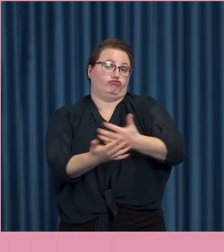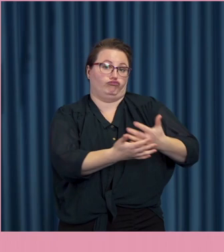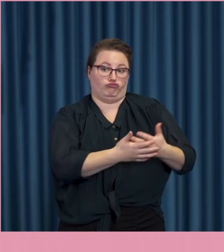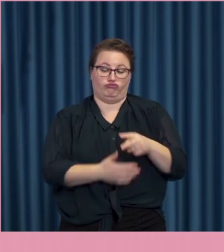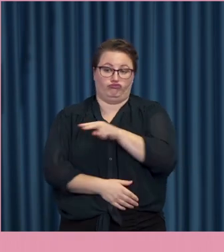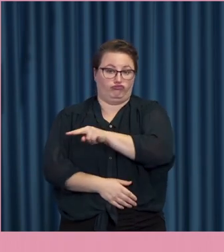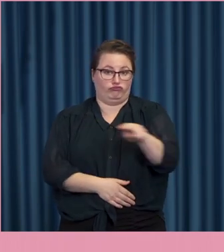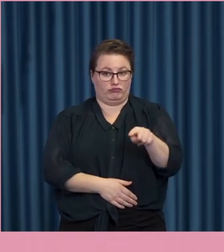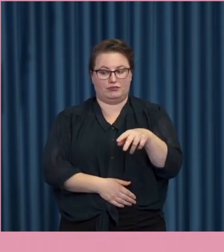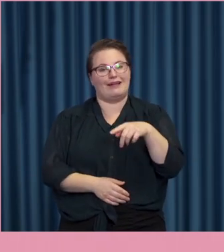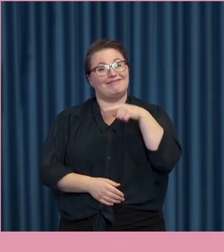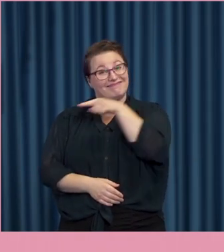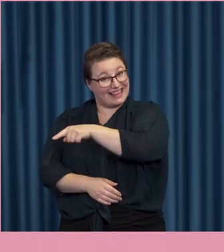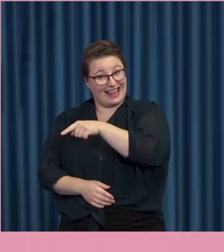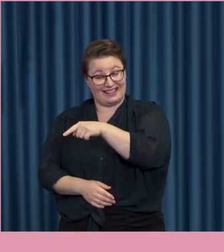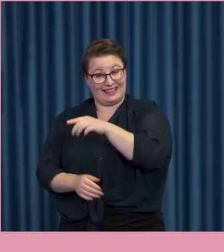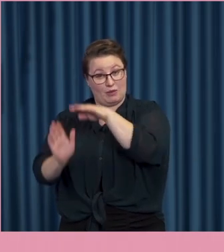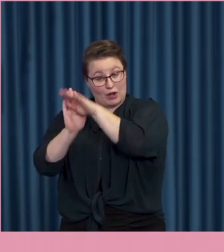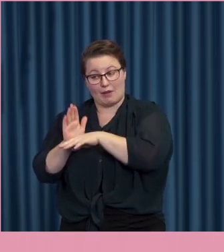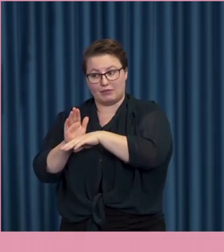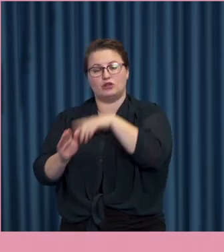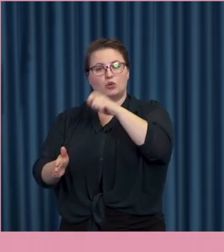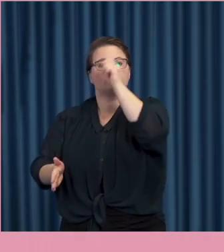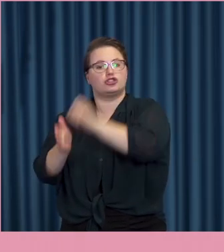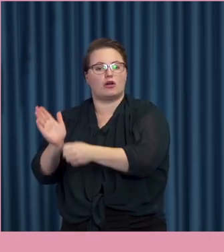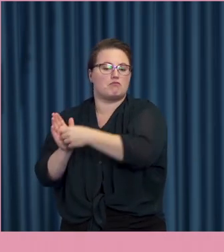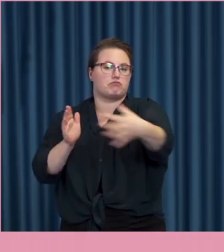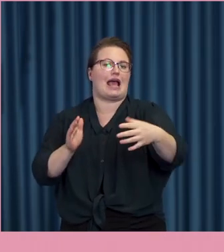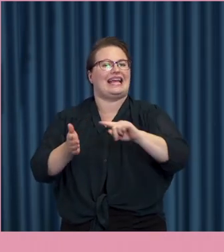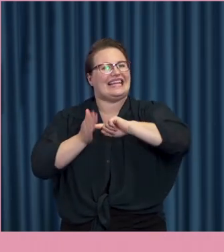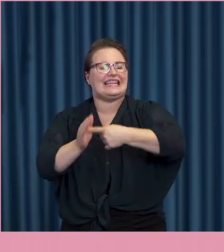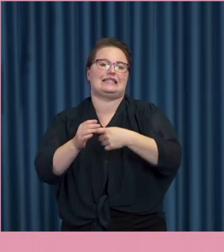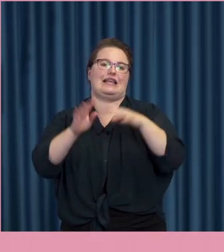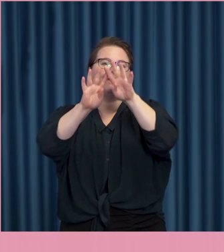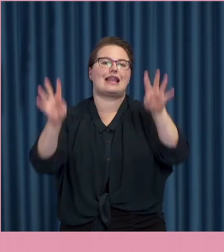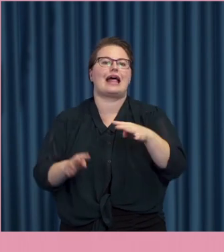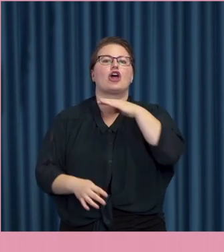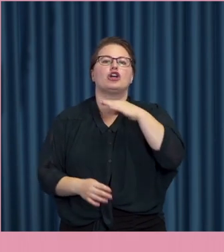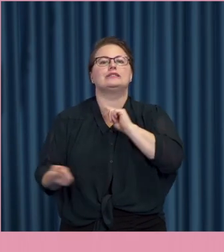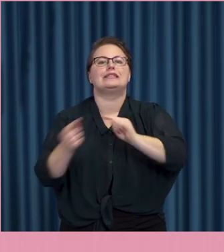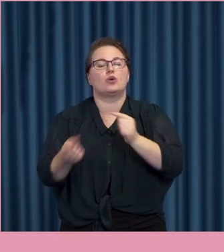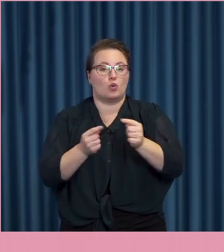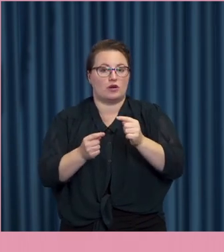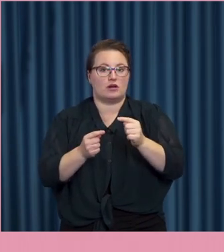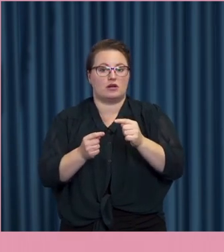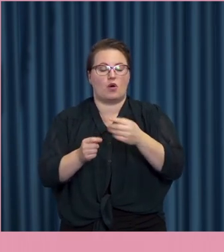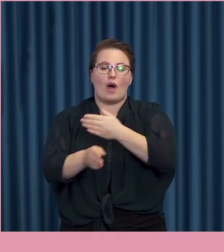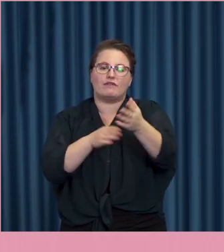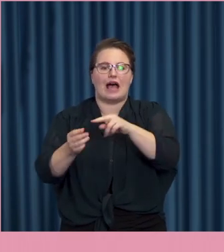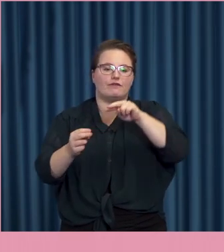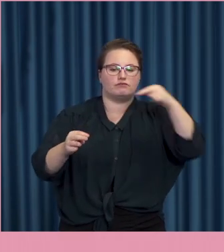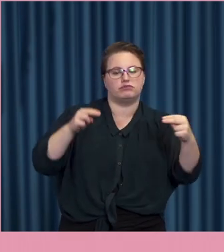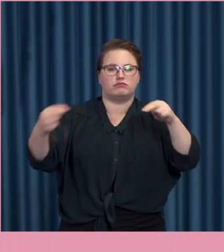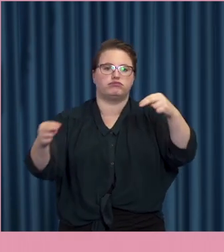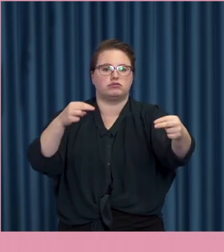Där startade en ganska intensiv näthatsdiskussion. Och efter den så har det funnits olika facetter av problemet näthat.